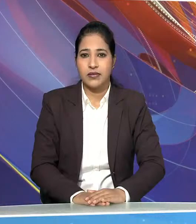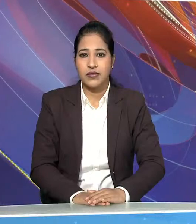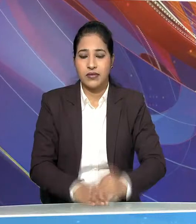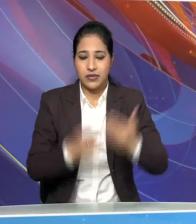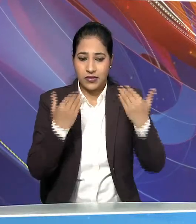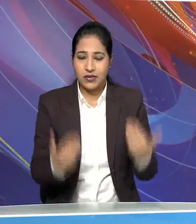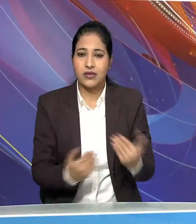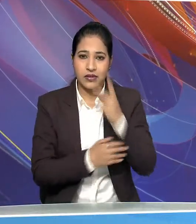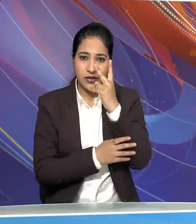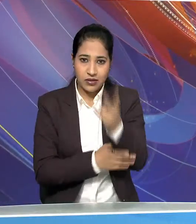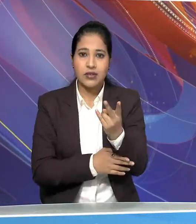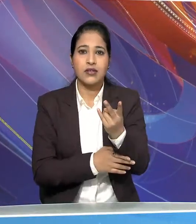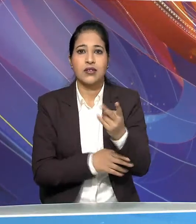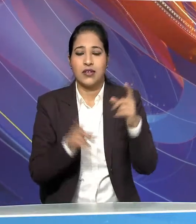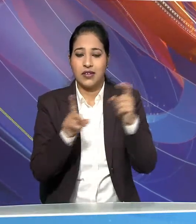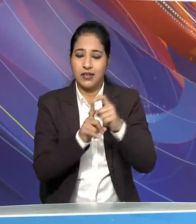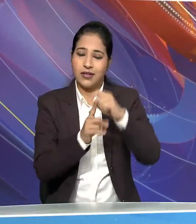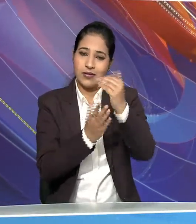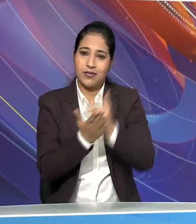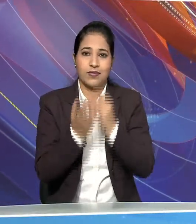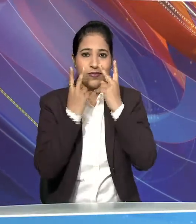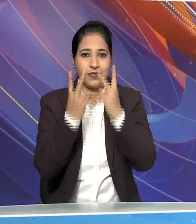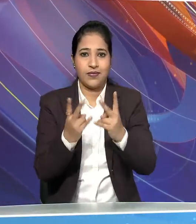और अब वक्त हो चला है डीडी प्रेमियर्स का